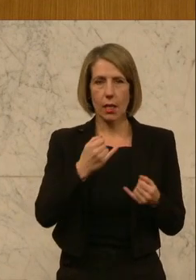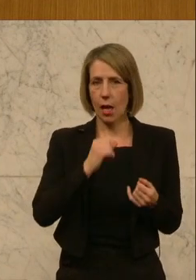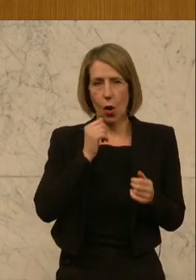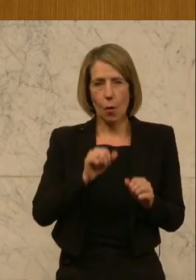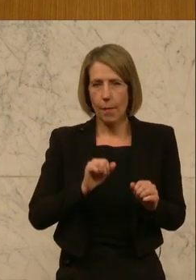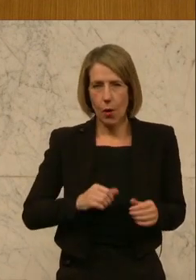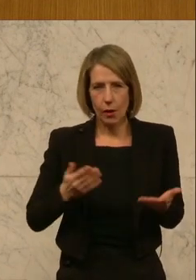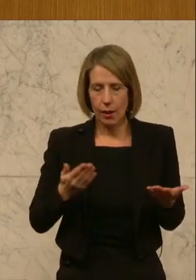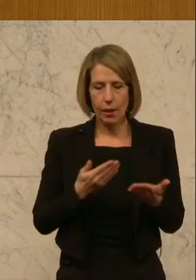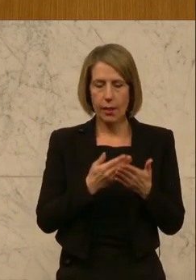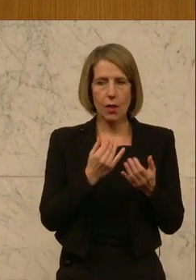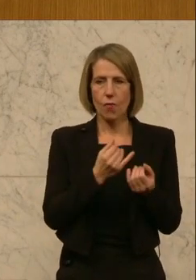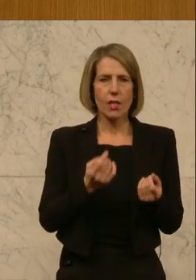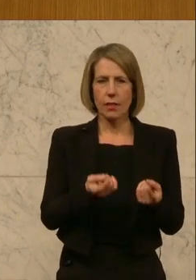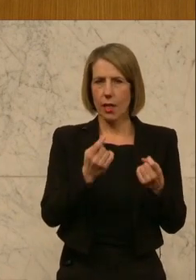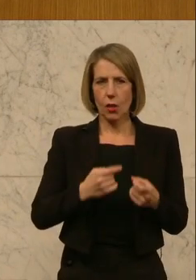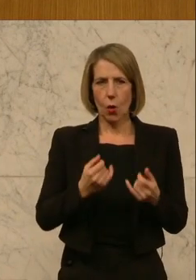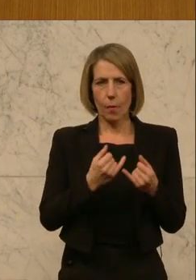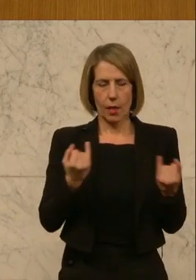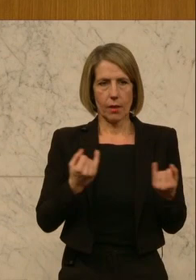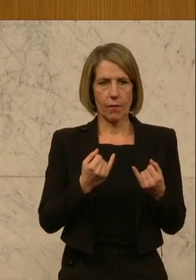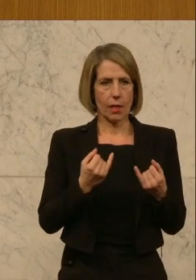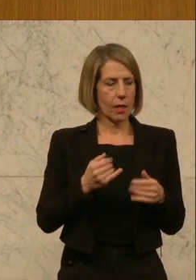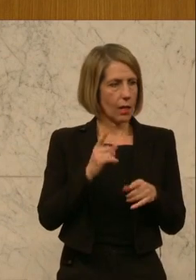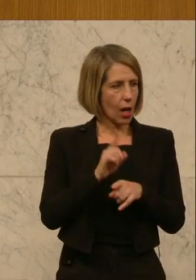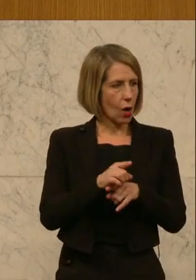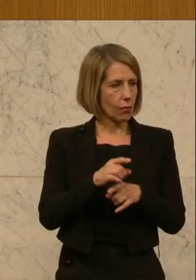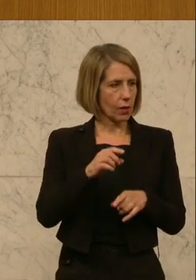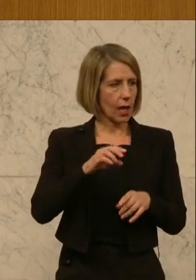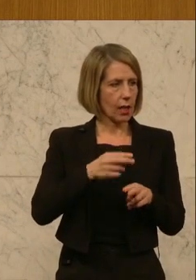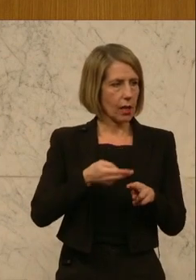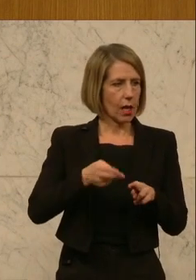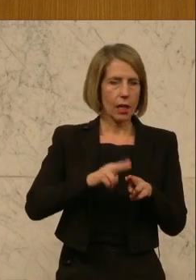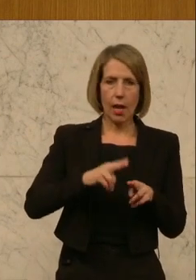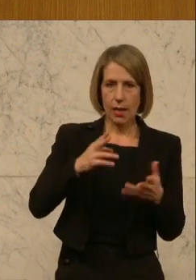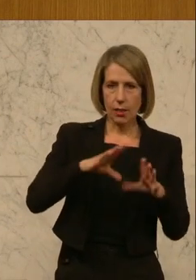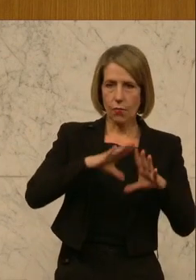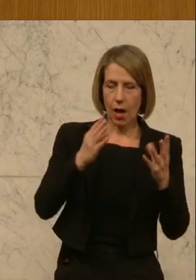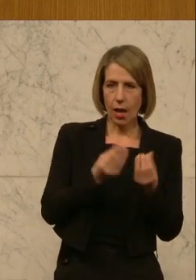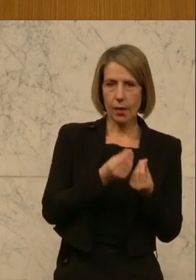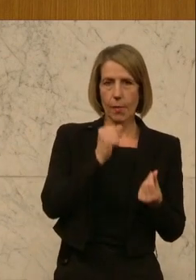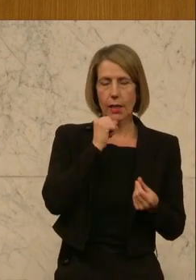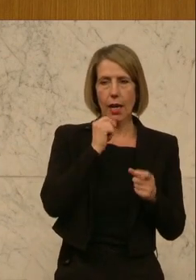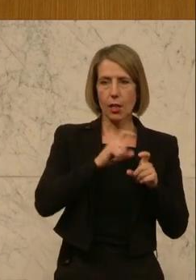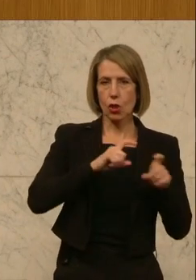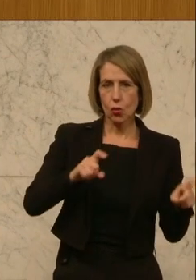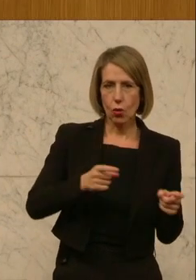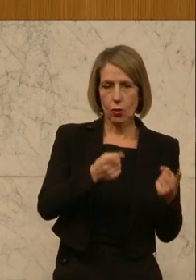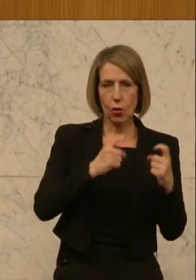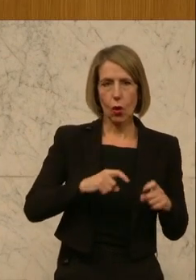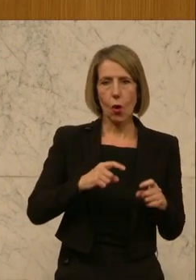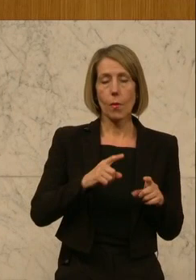ist das Ganze gekommen? Der ursprüngliche Auftrag der EZB, dass es zu keiner Verallgemeinung der Schulden kommt, dass wenn dann schon Schulden gemacht werden, diese